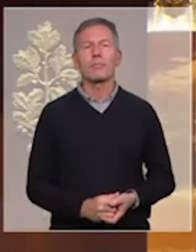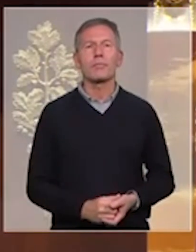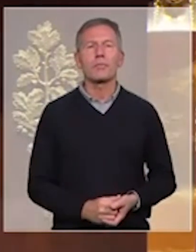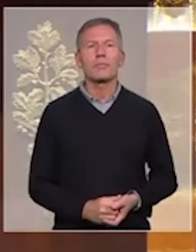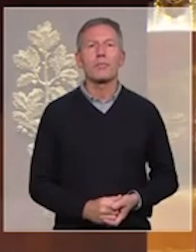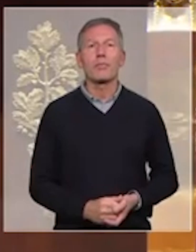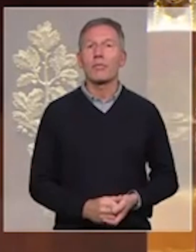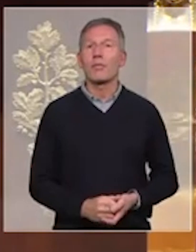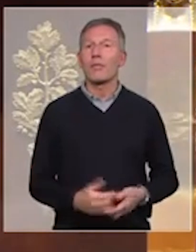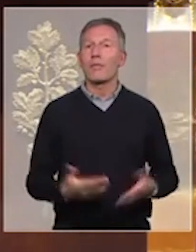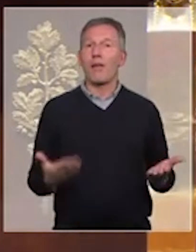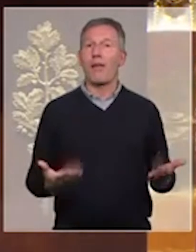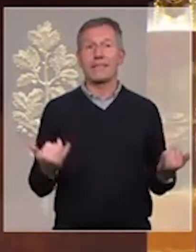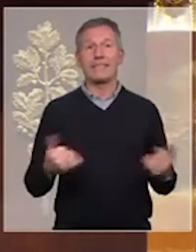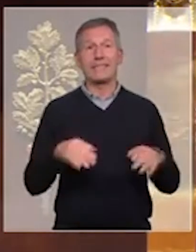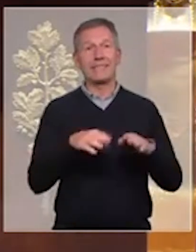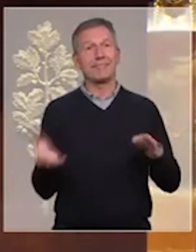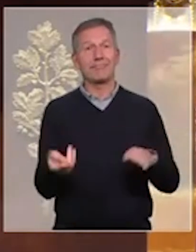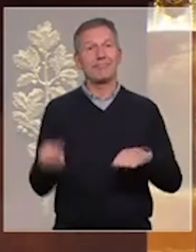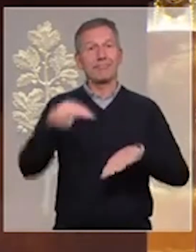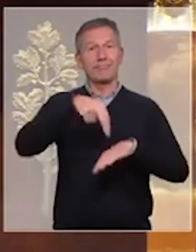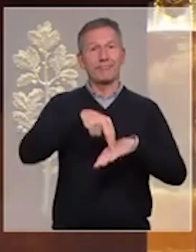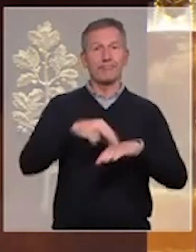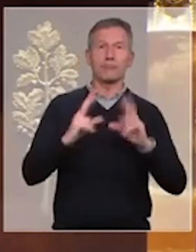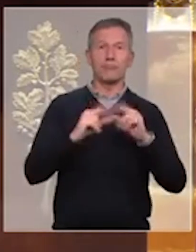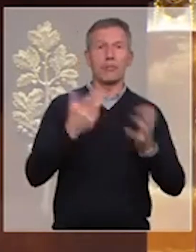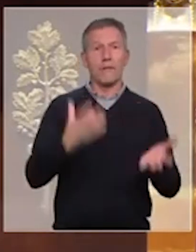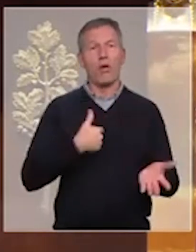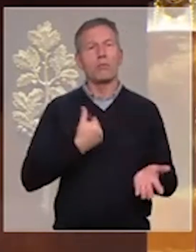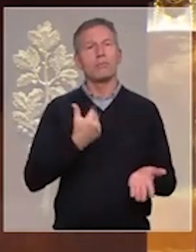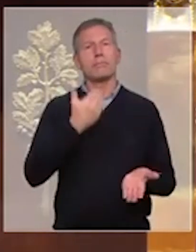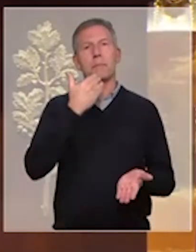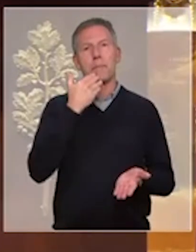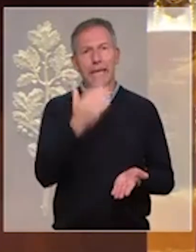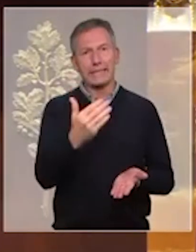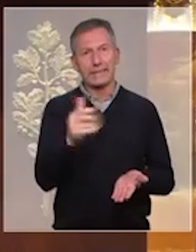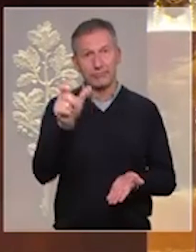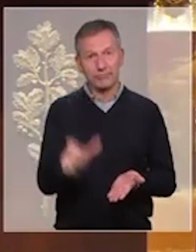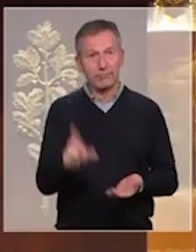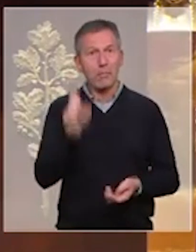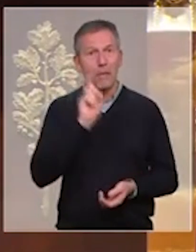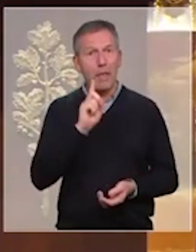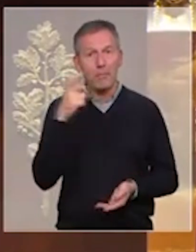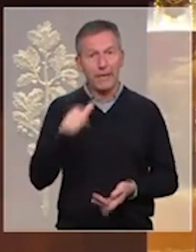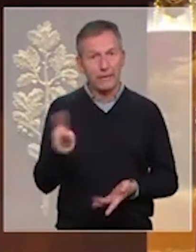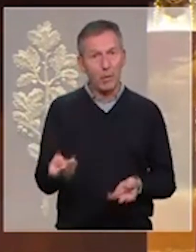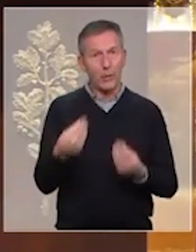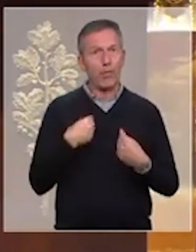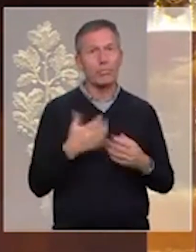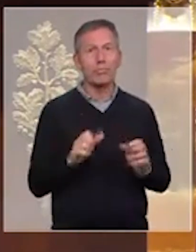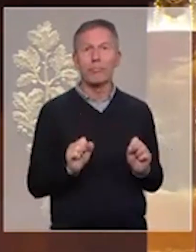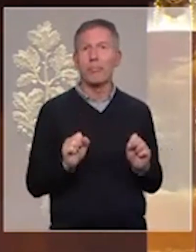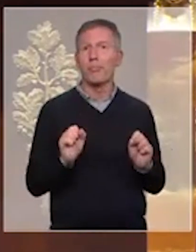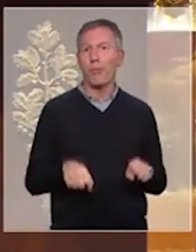maintenant, à cette haute tribune, je voudrais vous remercier, chère Madame la Présidente, pour cette possibilité